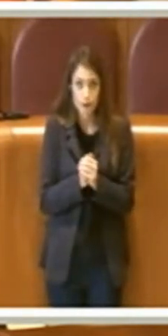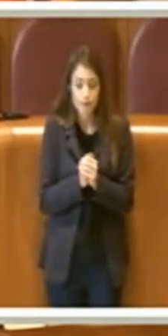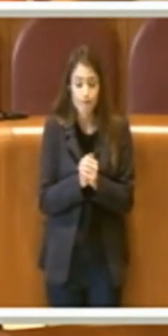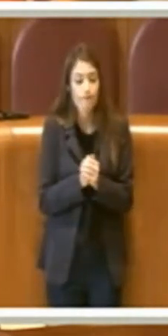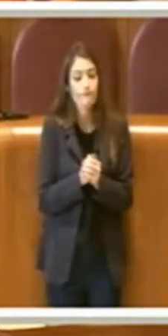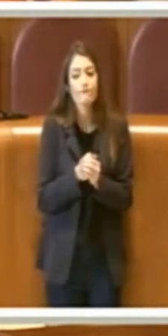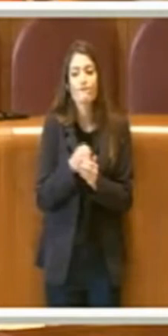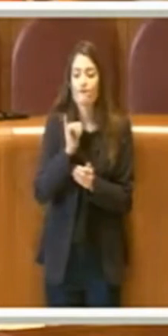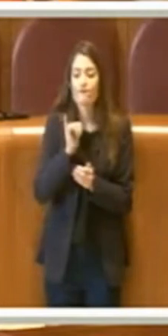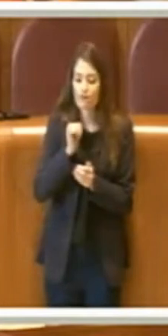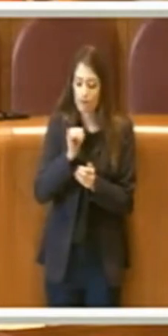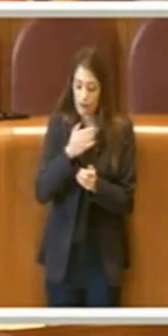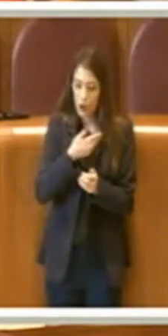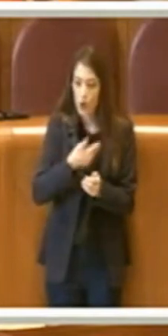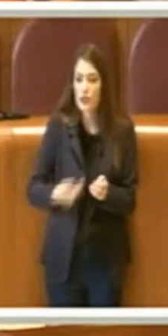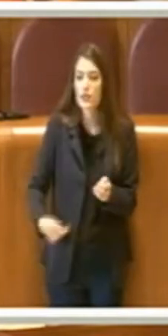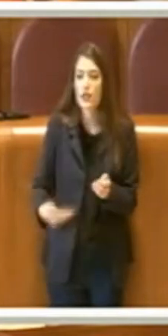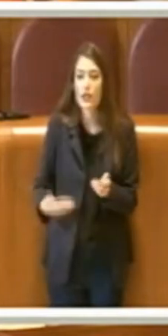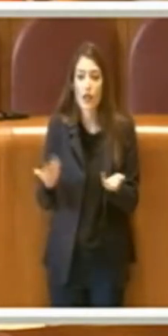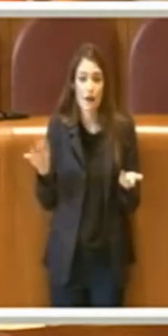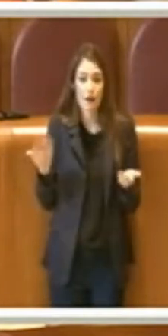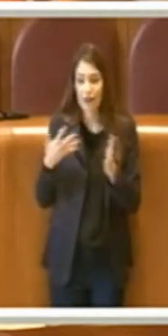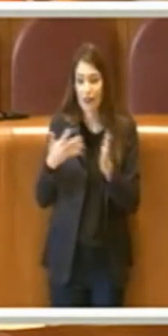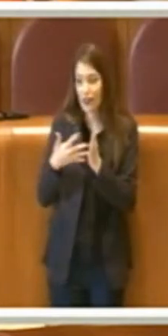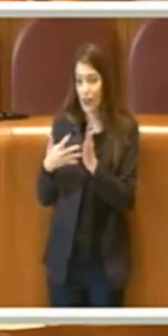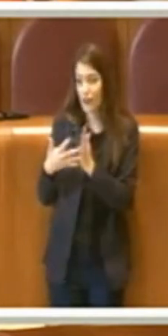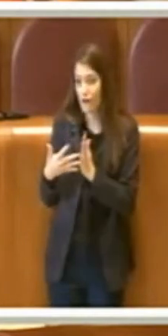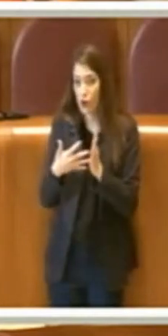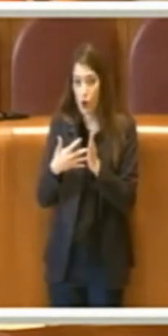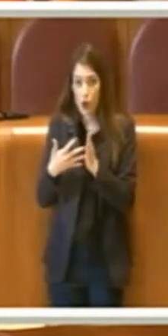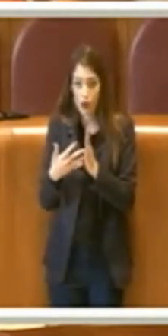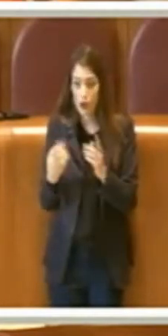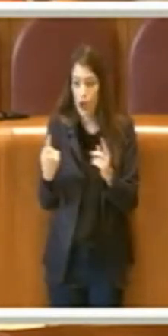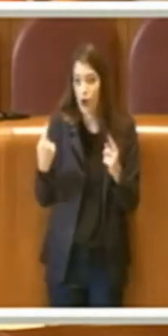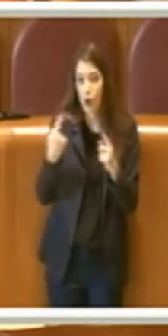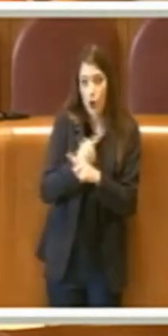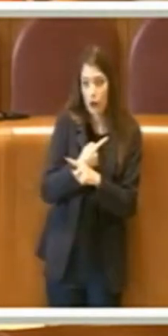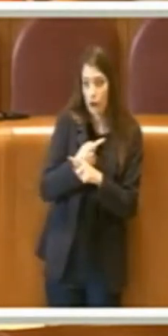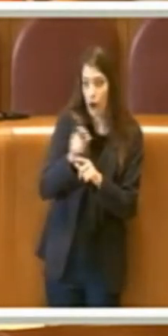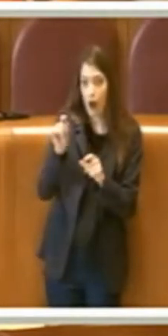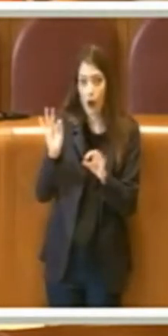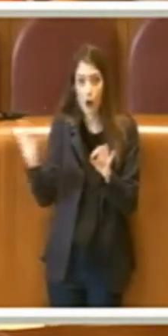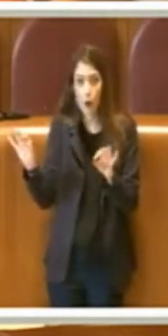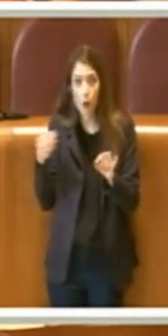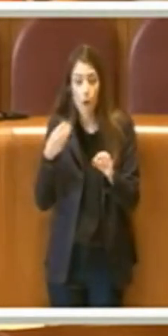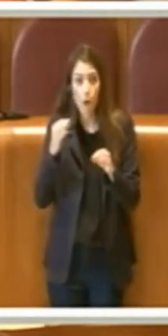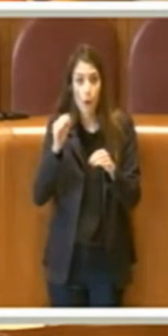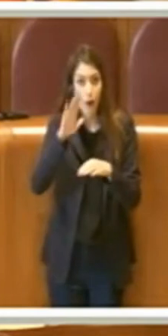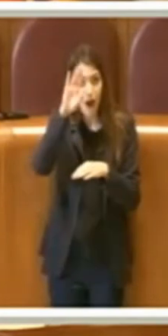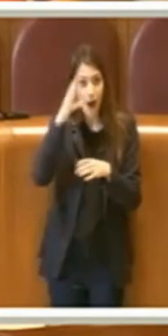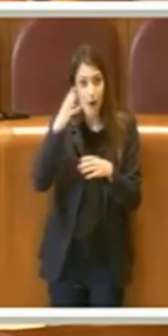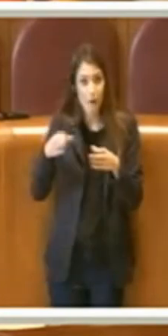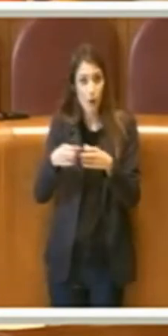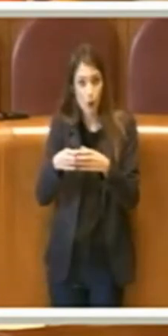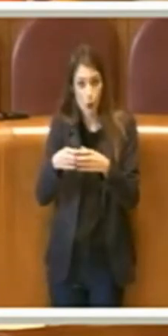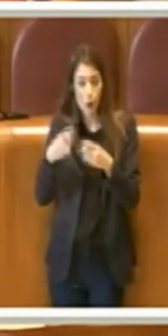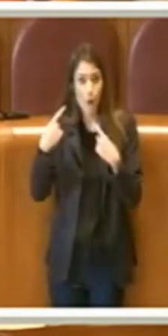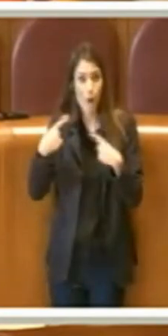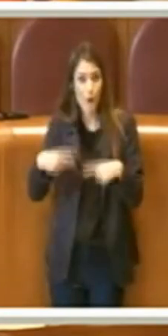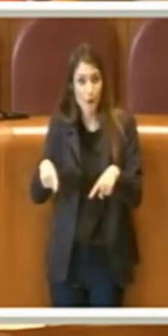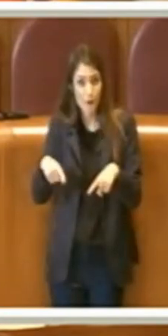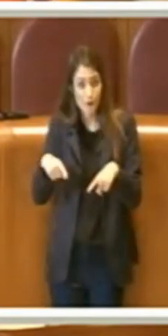Assolutamente sì consigliera, credo non ci siano difficoltà o contrarietà da parte dei capigruppo nel esprimere